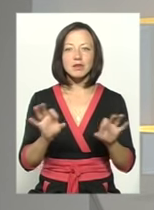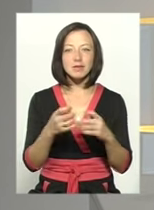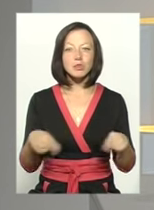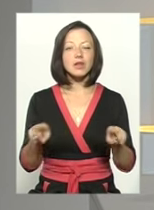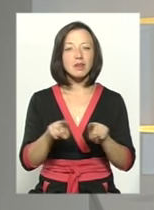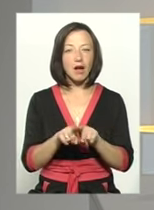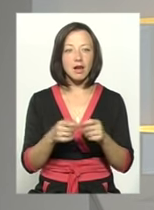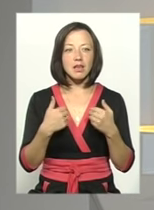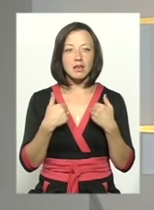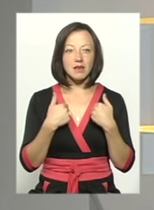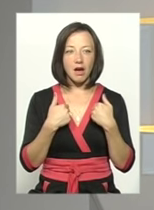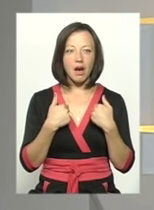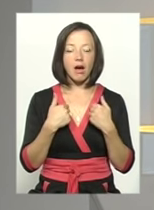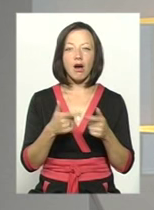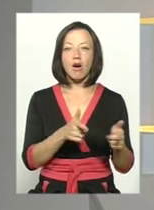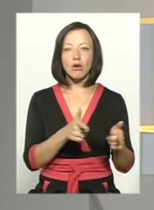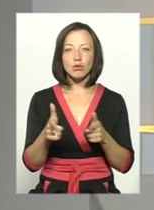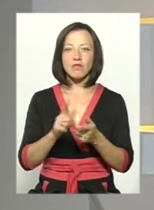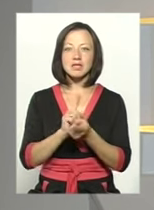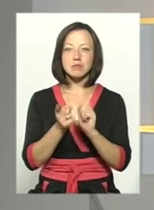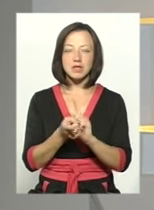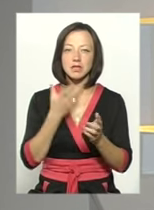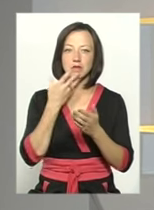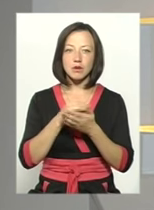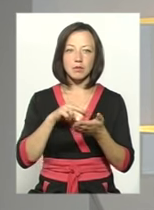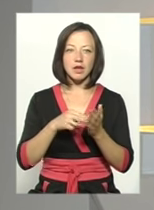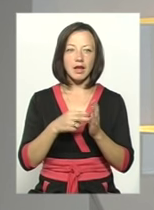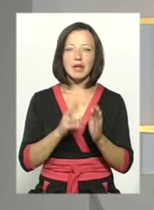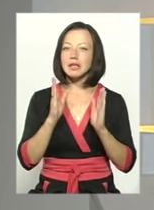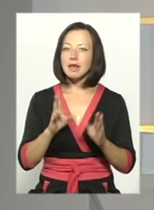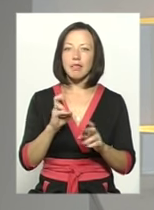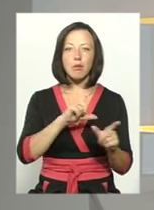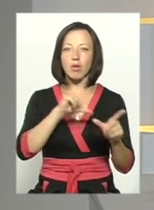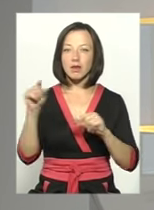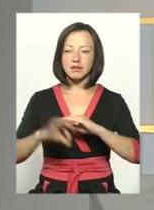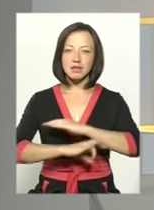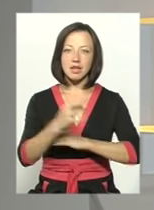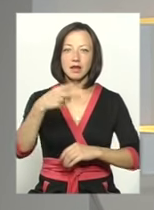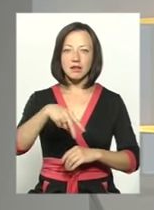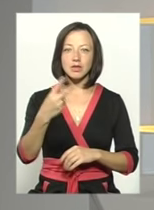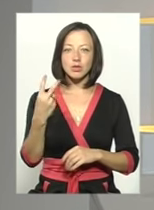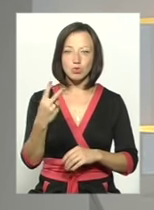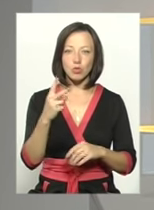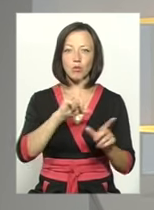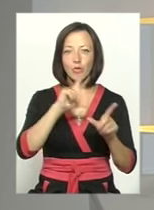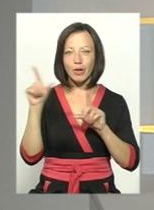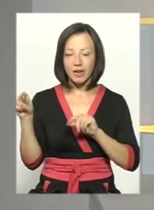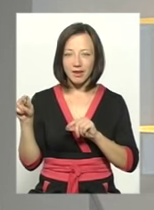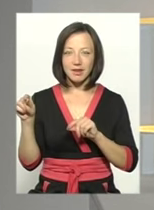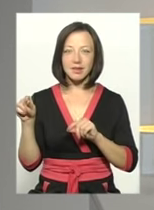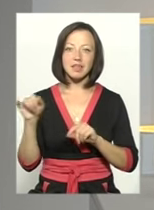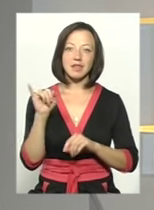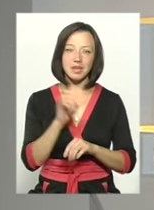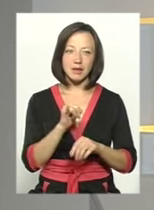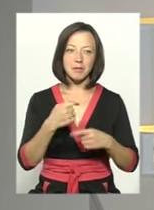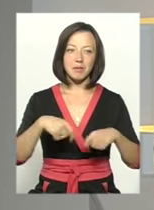таким чином, я готова змінити будь-які свої плани, тільки на поїздку на Схід. І от 22-го вона вже відправилась, і